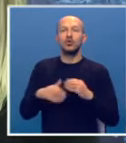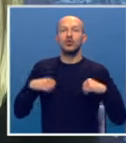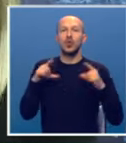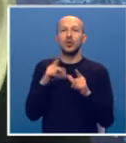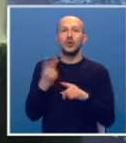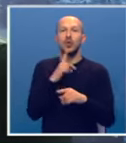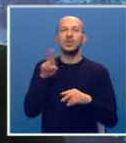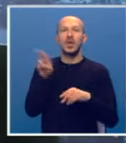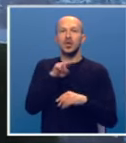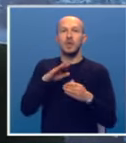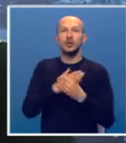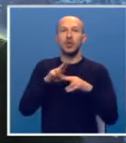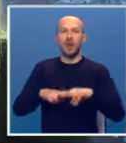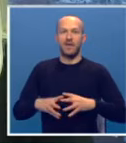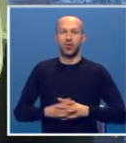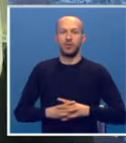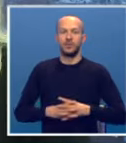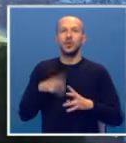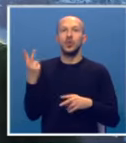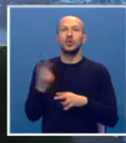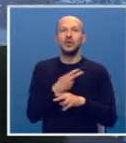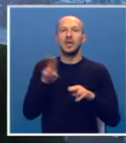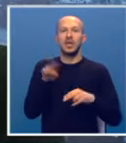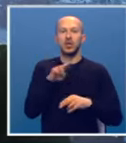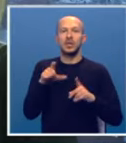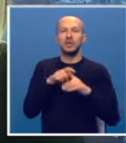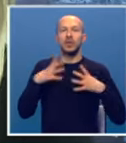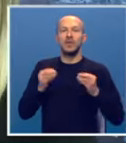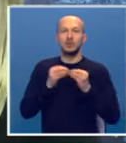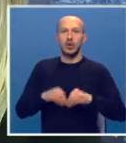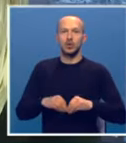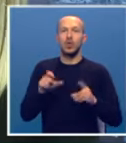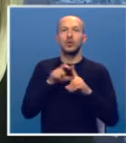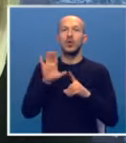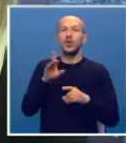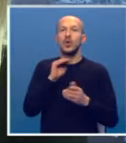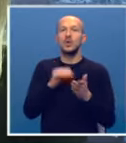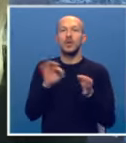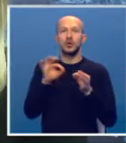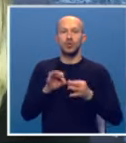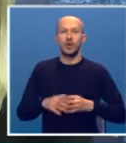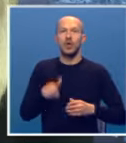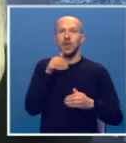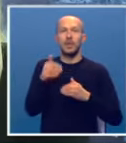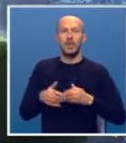državu kojoj se krši međunarodno pravo. U toj državi se krši, dakle, detunski sporazum od onih koji bi trebali da ga čuvaju,